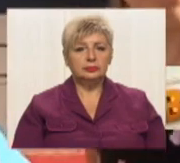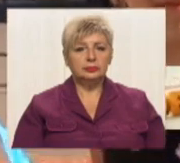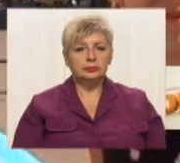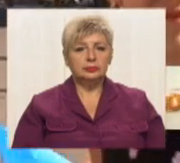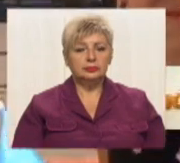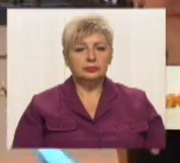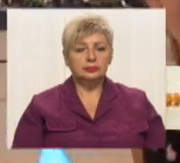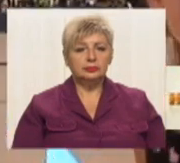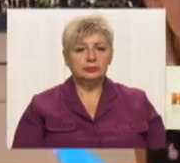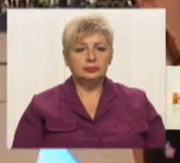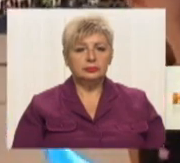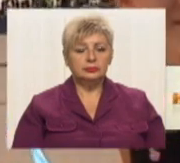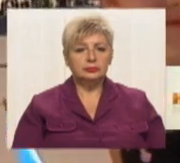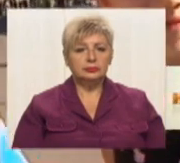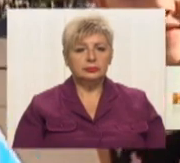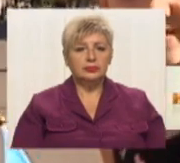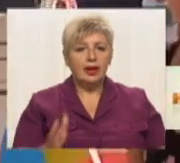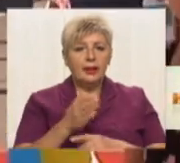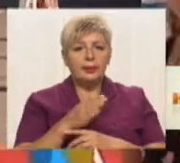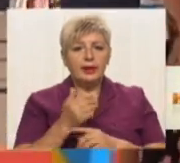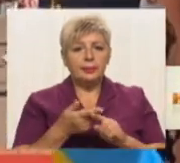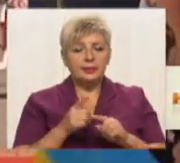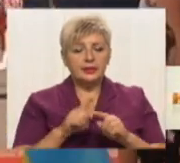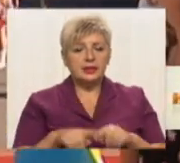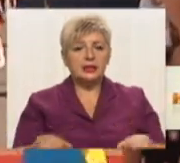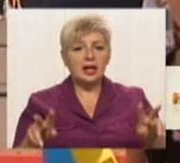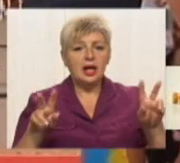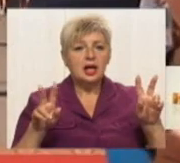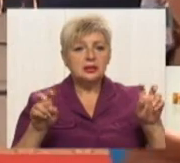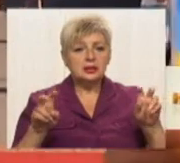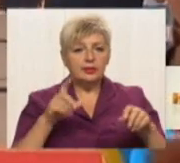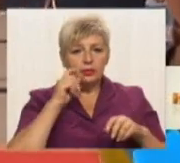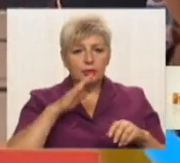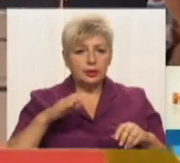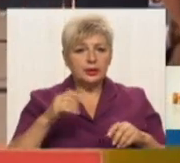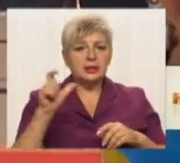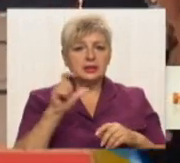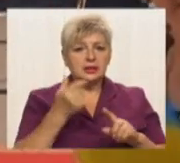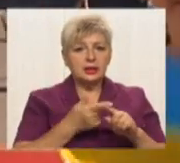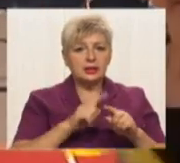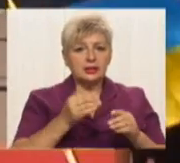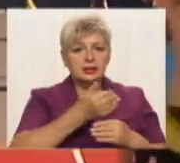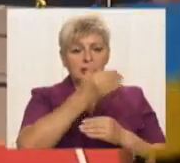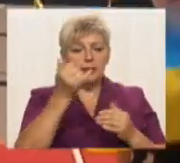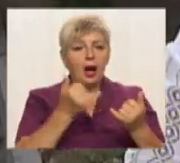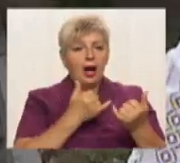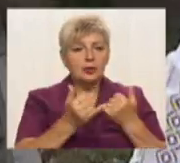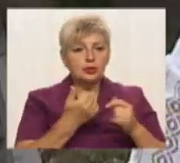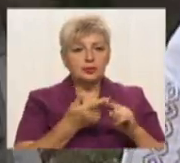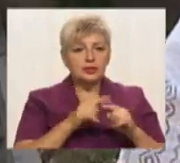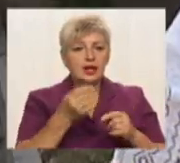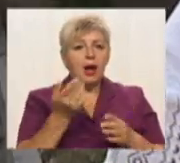Рапорт – це державний символ України. Сині – це небо, а жовти – це пшениці.